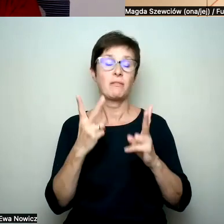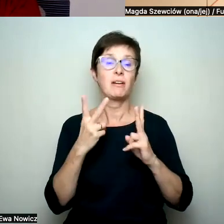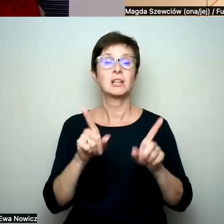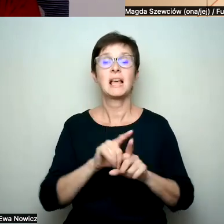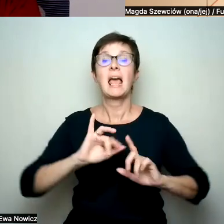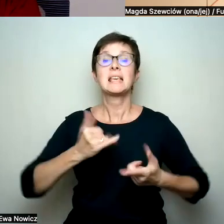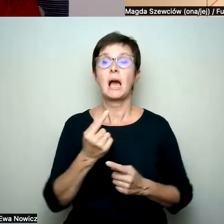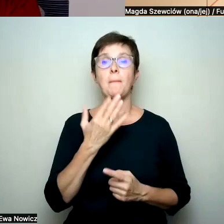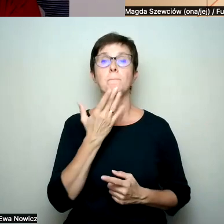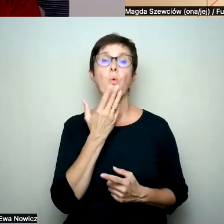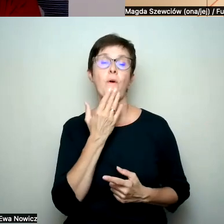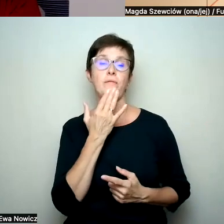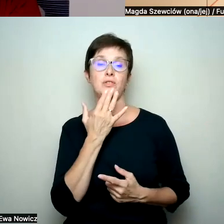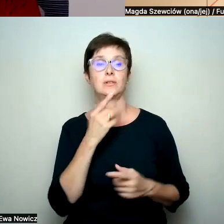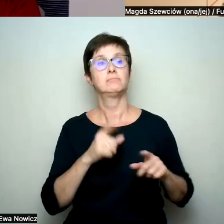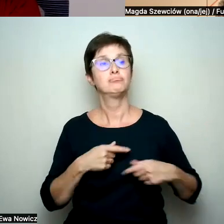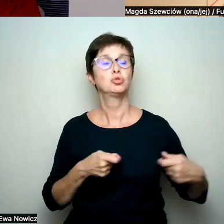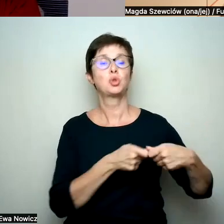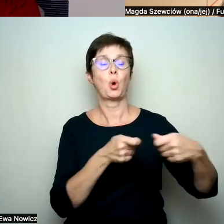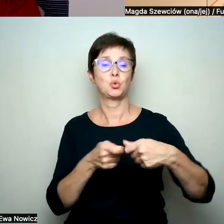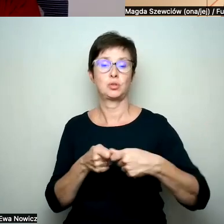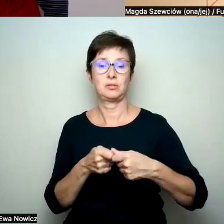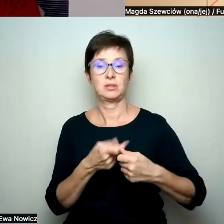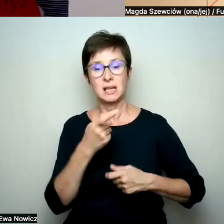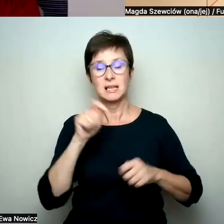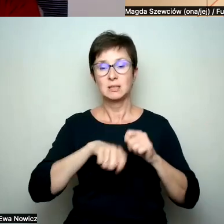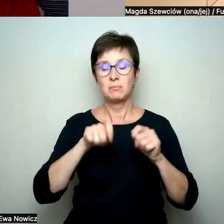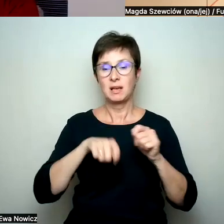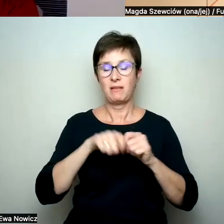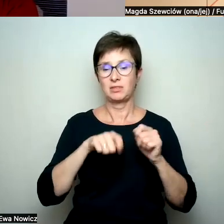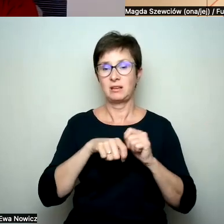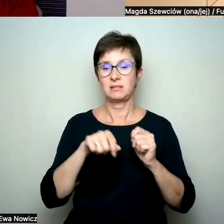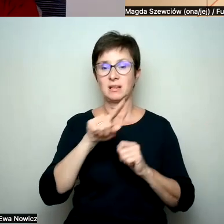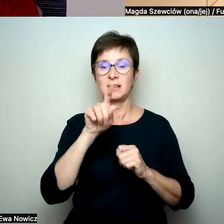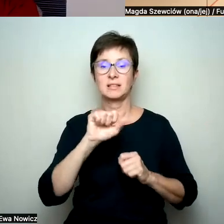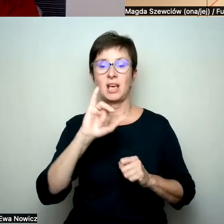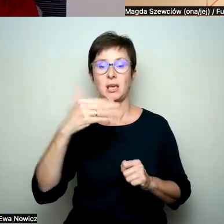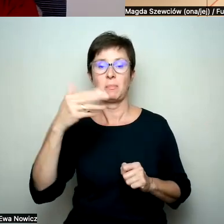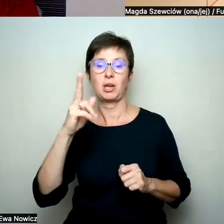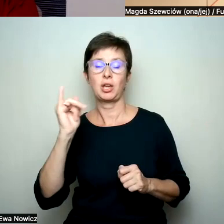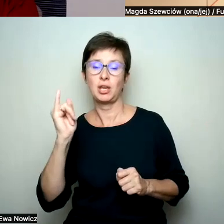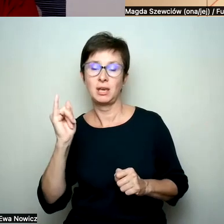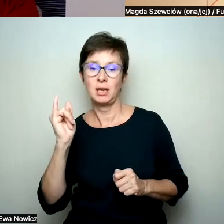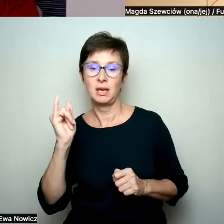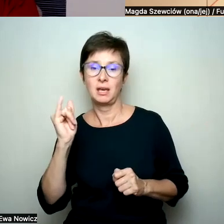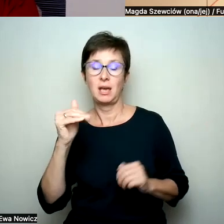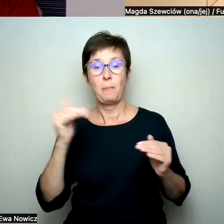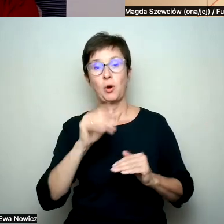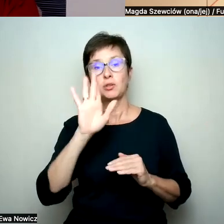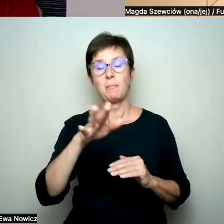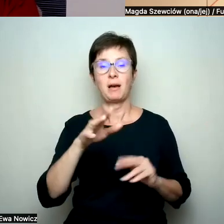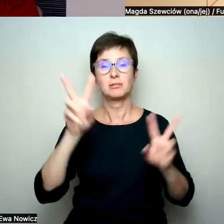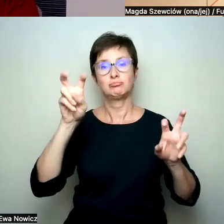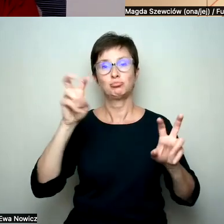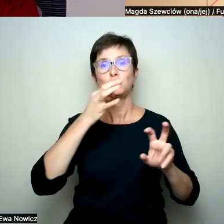sojuszniczo. I mówiłaś o tym, że sprawdzasz zaimki, no ale może masz też jakieś po prostu złote myśli albo złote